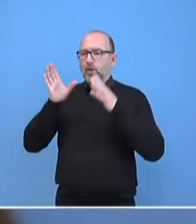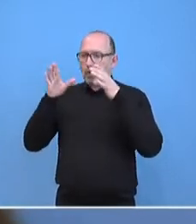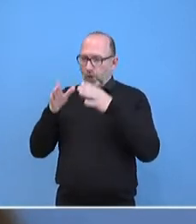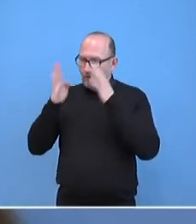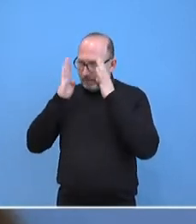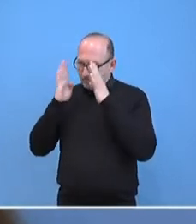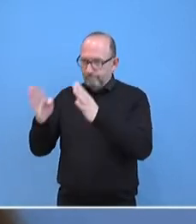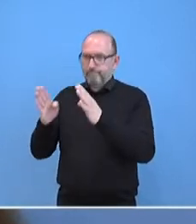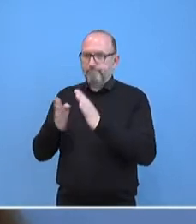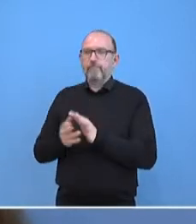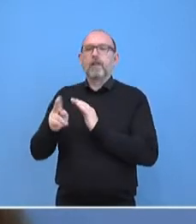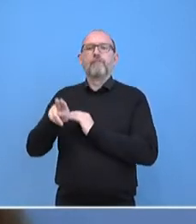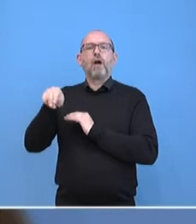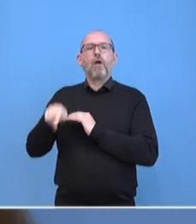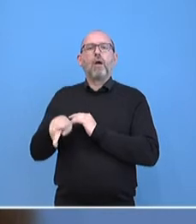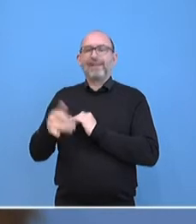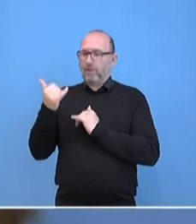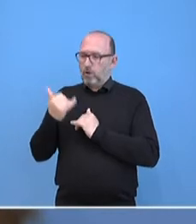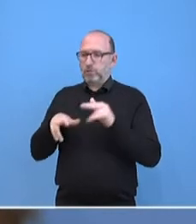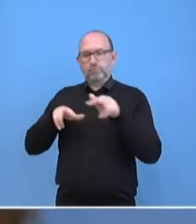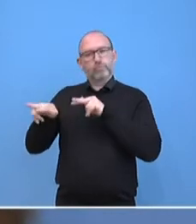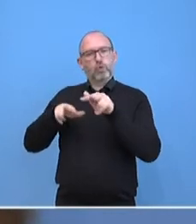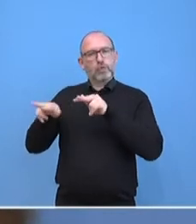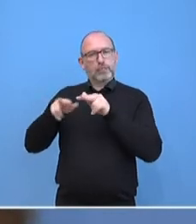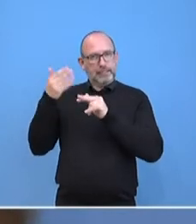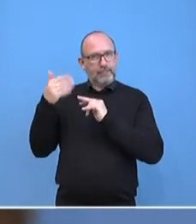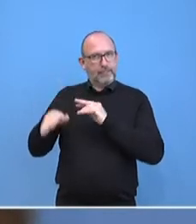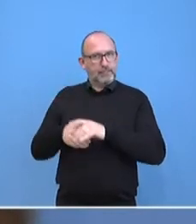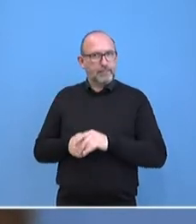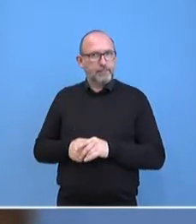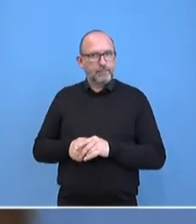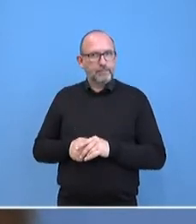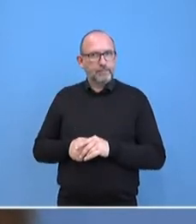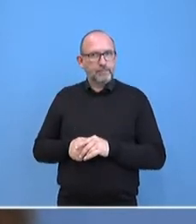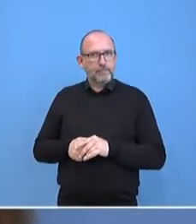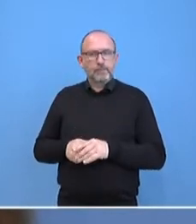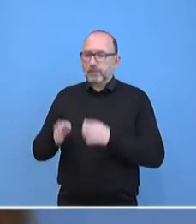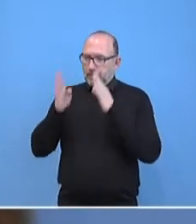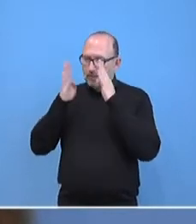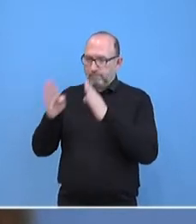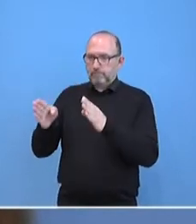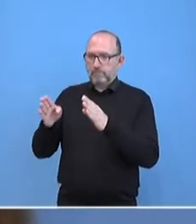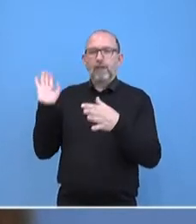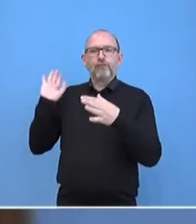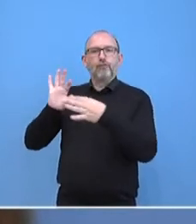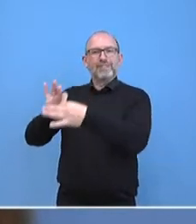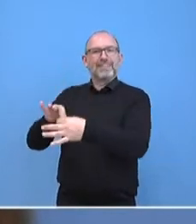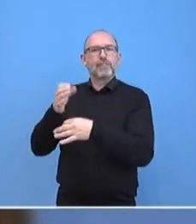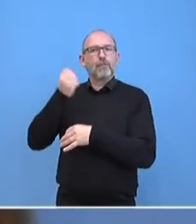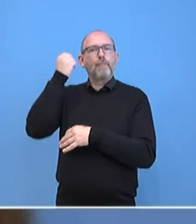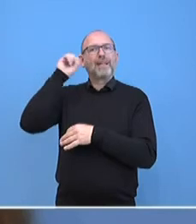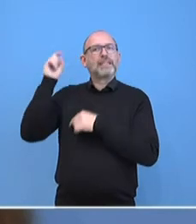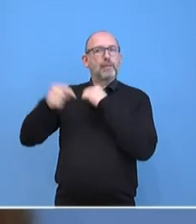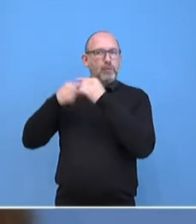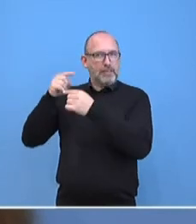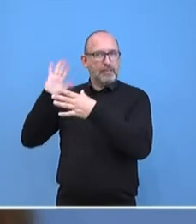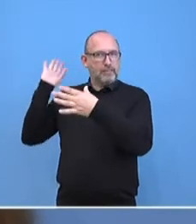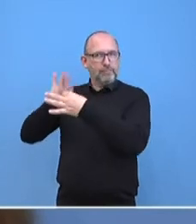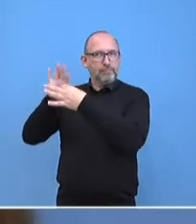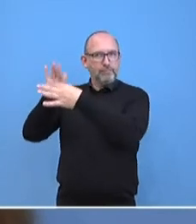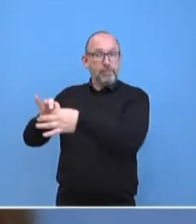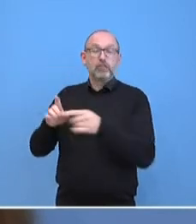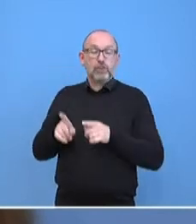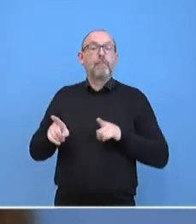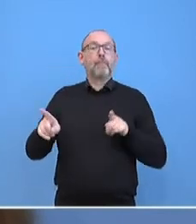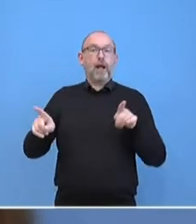solche, die von den VN gemeinsam mit uns organisiert wird. Die sehen wir, wie gesagt, als Fortsetzung des Berliner Prozesses. Parallel gibt